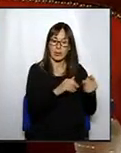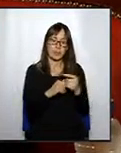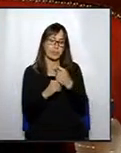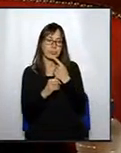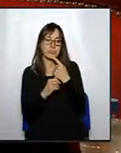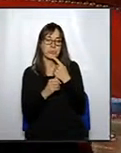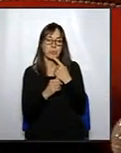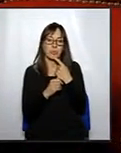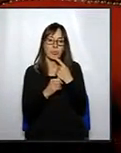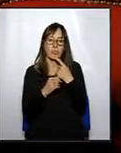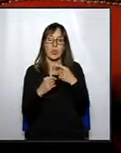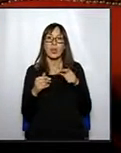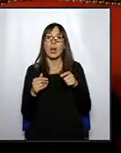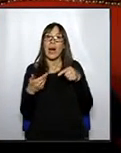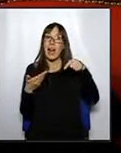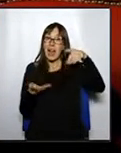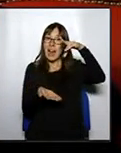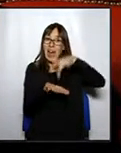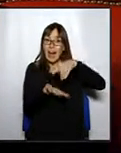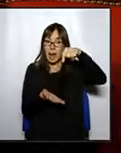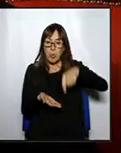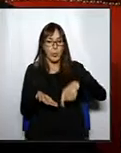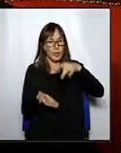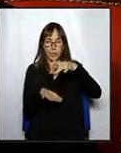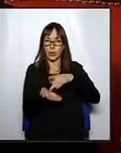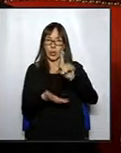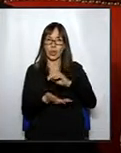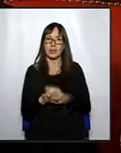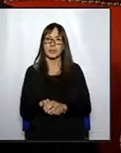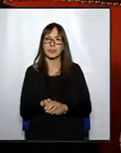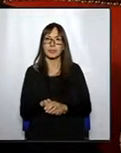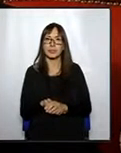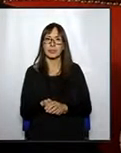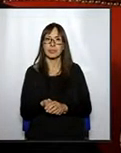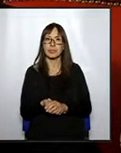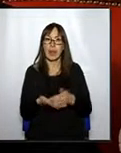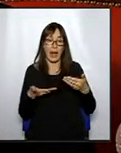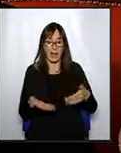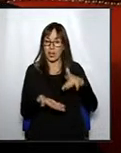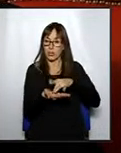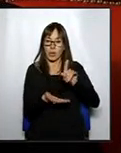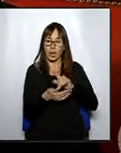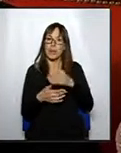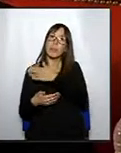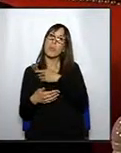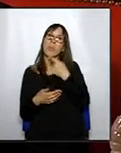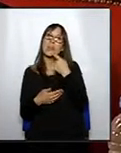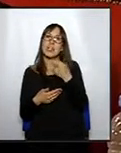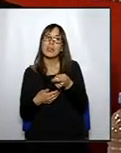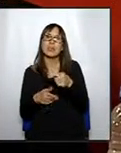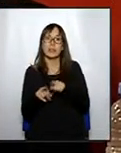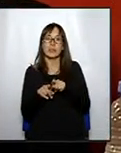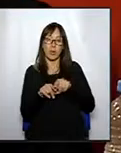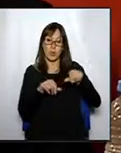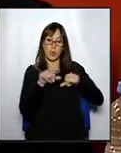catalana, avui no toca, o ara no toca. Per tant, el que demanem en aquesta moció no és res més que impulsar un